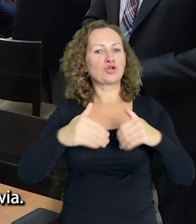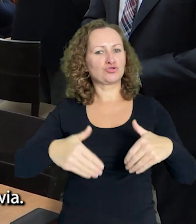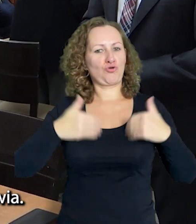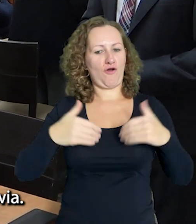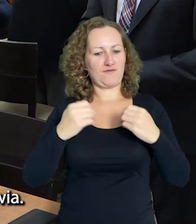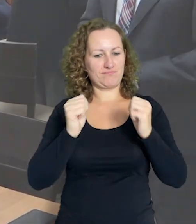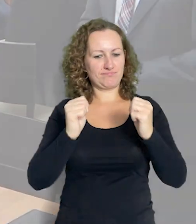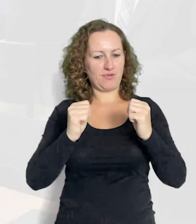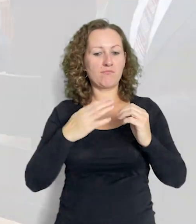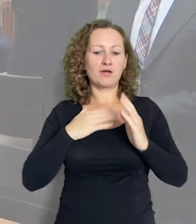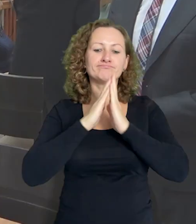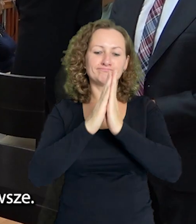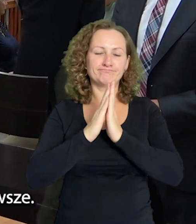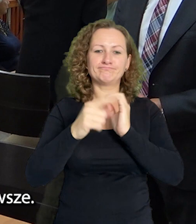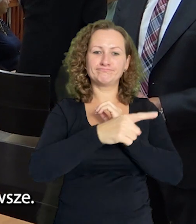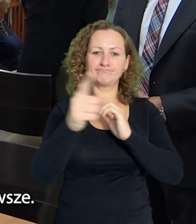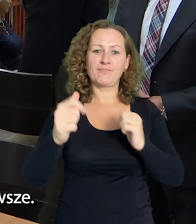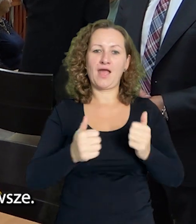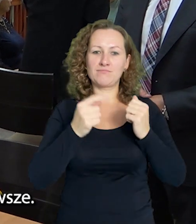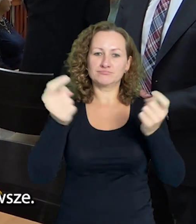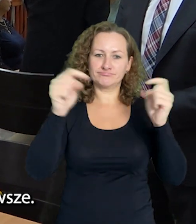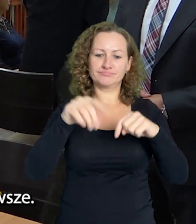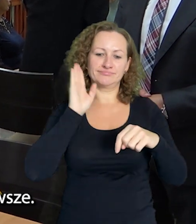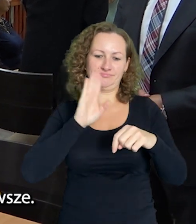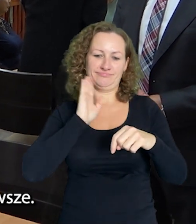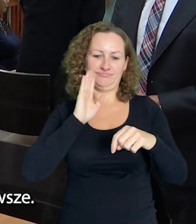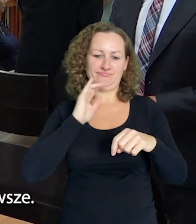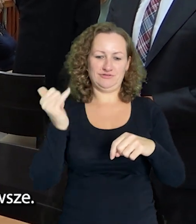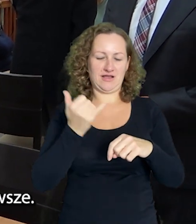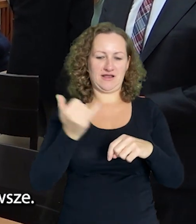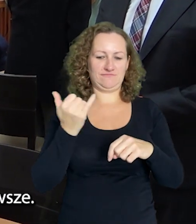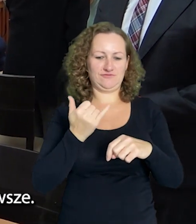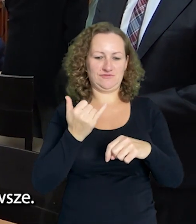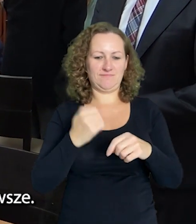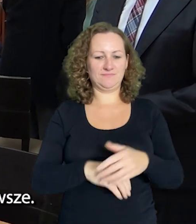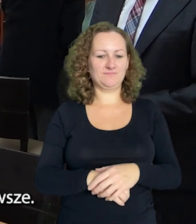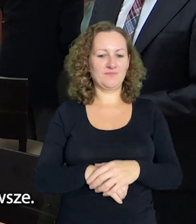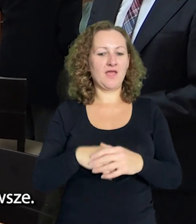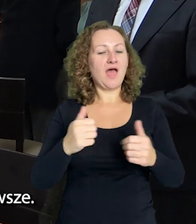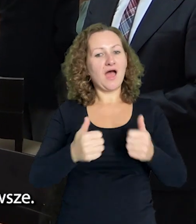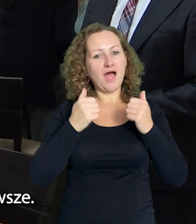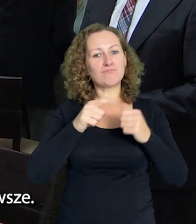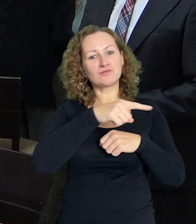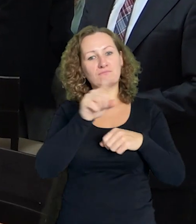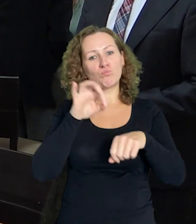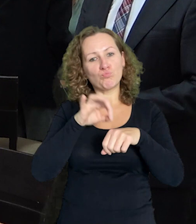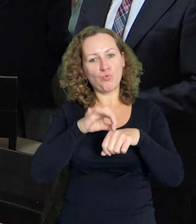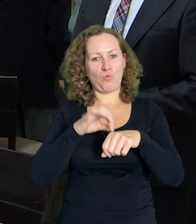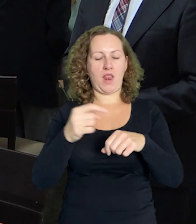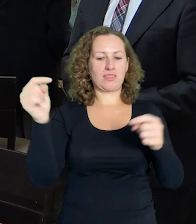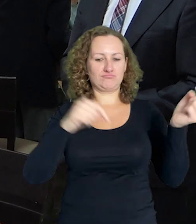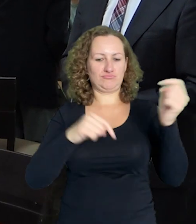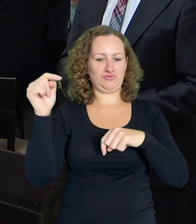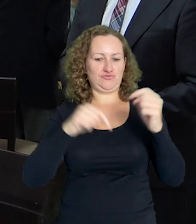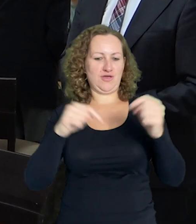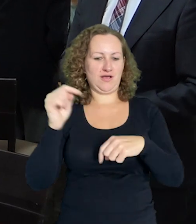zdrowia, zdrowia. Mam prośbę gorącą, żeby taka frekwencja była zawsze. Żebyście byli